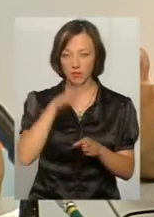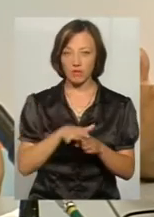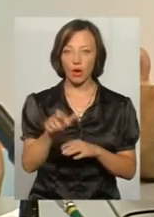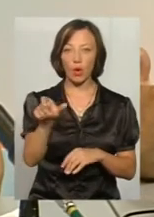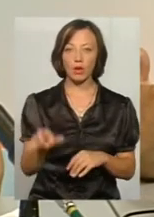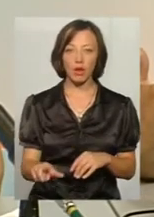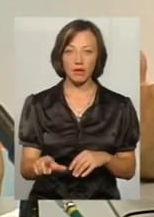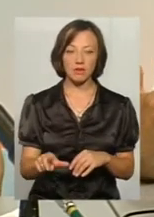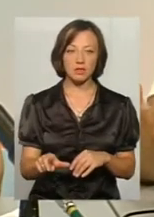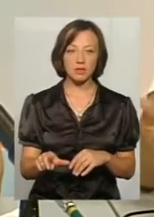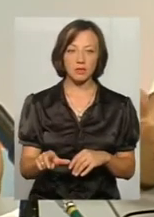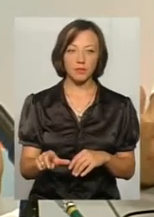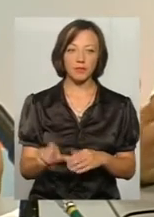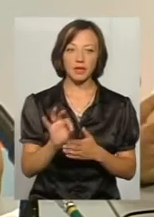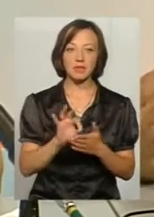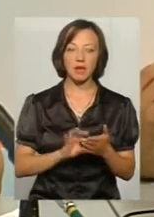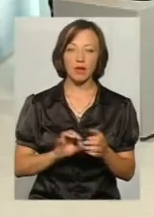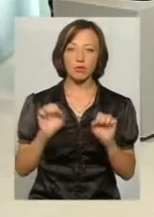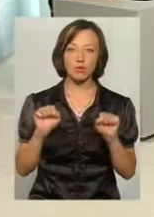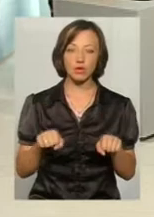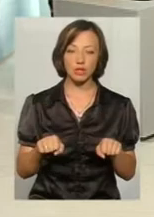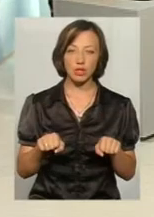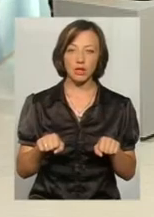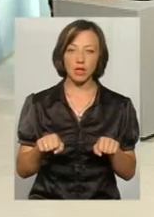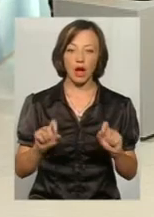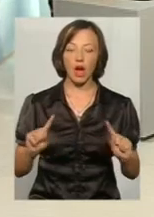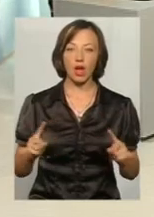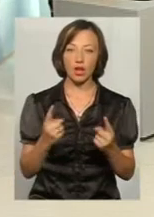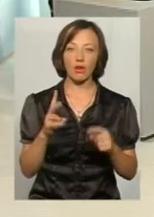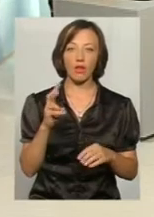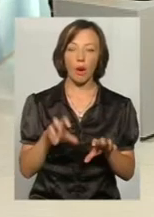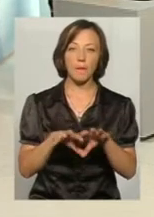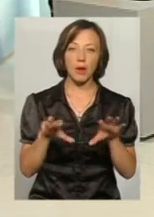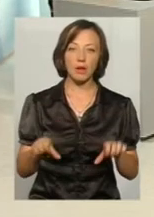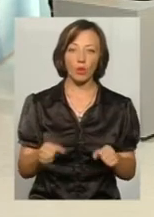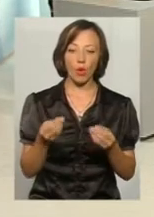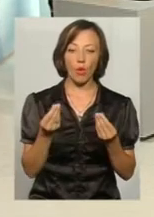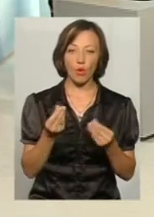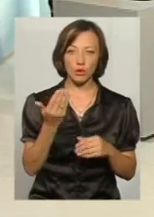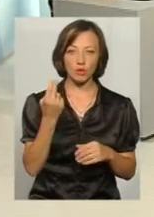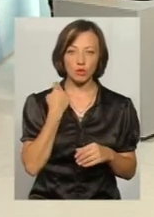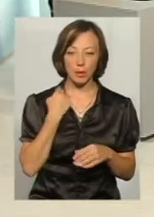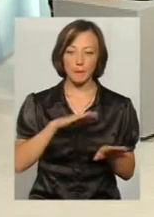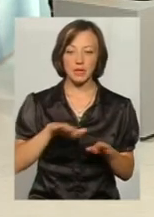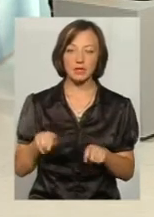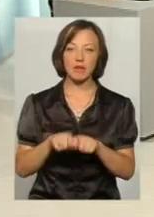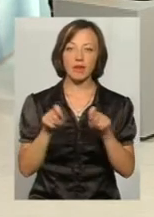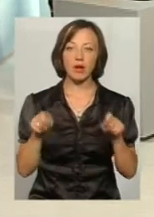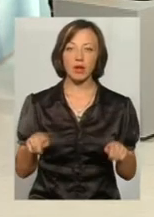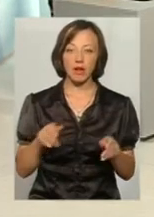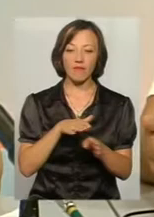державний виконавець сразу може накласти арешт на майно та кошти боржника. Крім того, після відкриття виконавчого